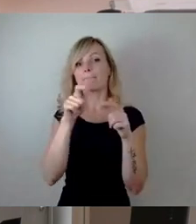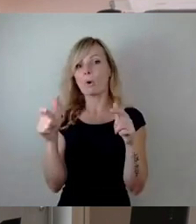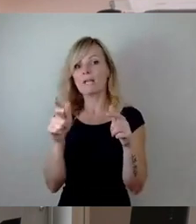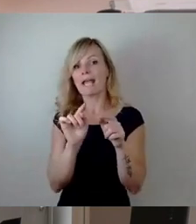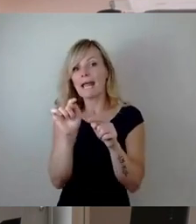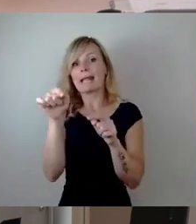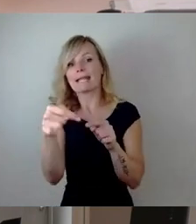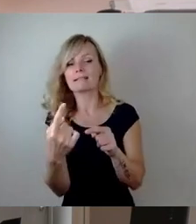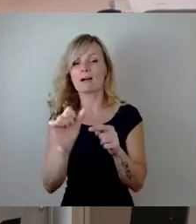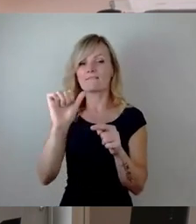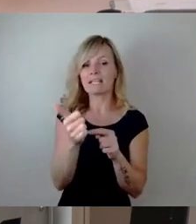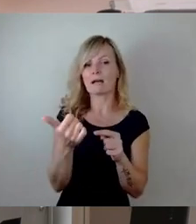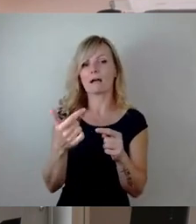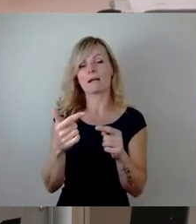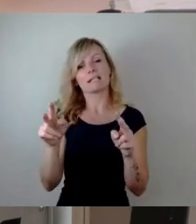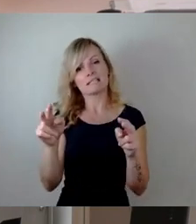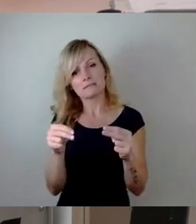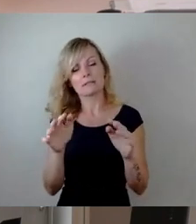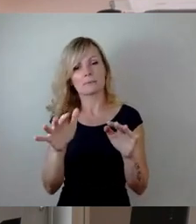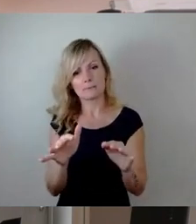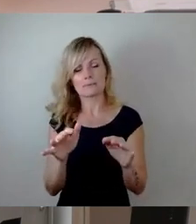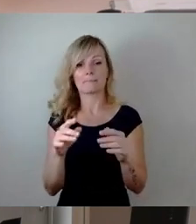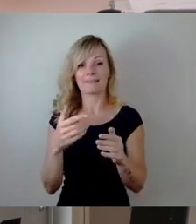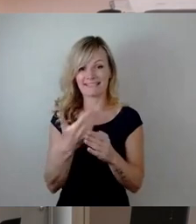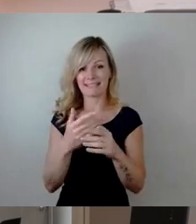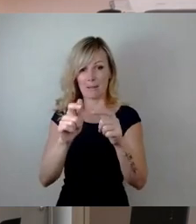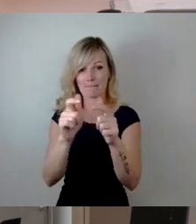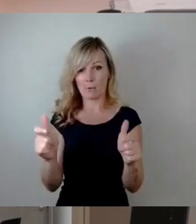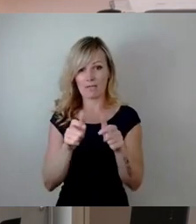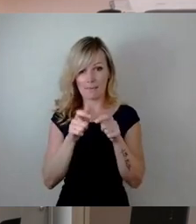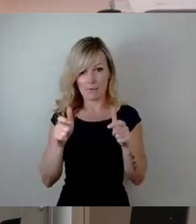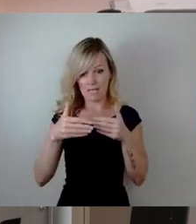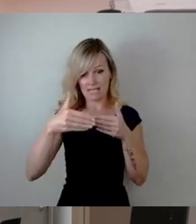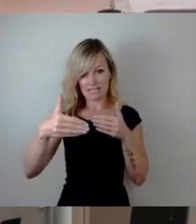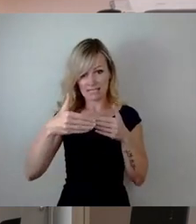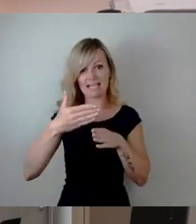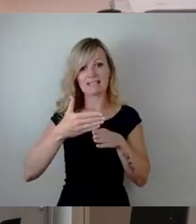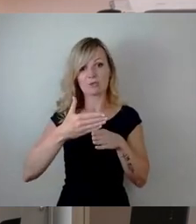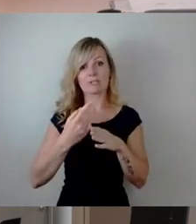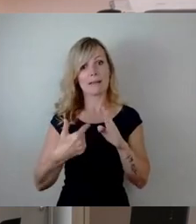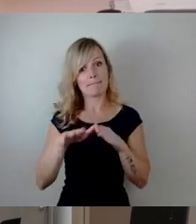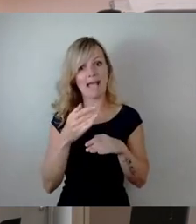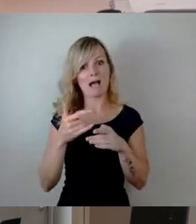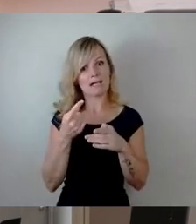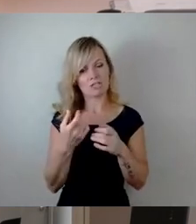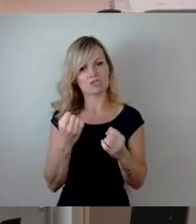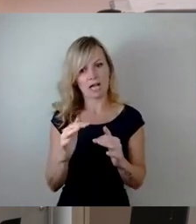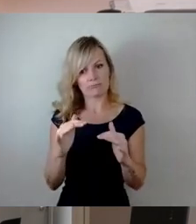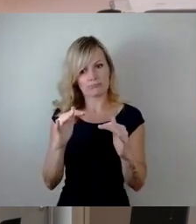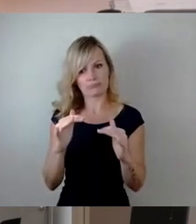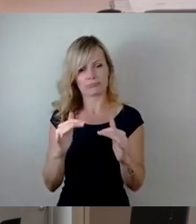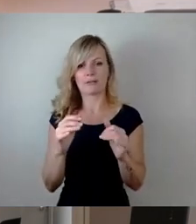Also wir werden insbesondere zwischen den zwei Brücken dort größere Auswirkungen haben. Der Aufstau aufgrund